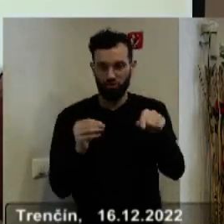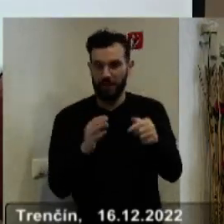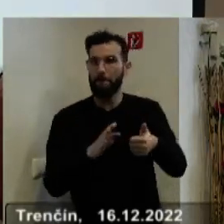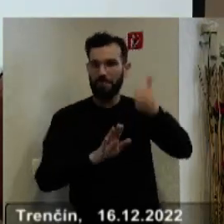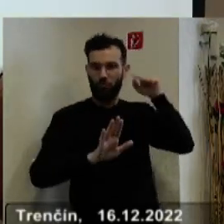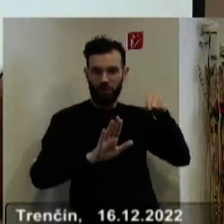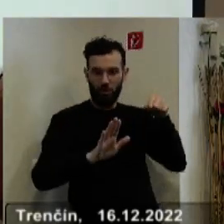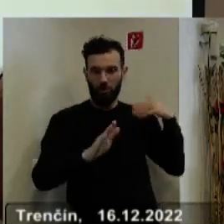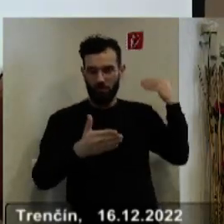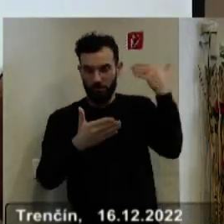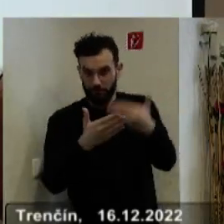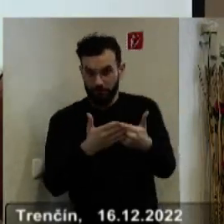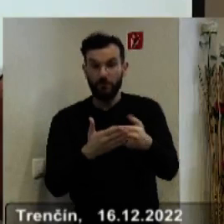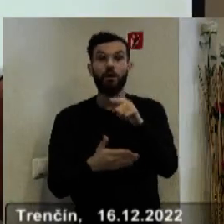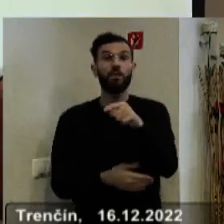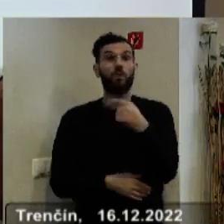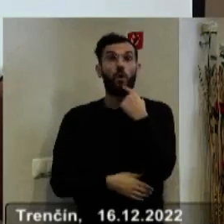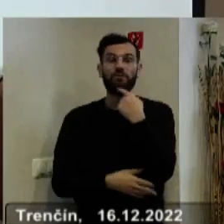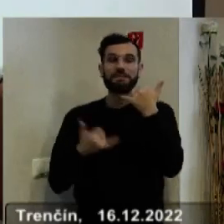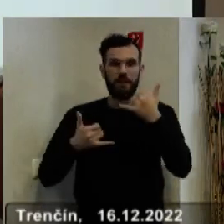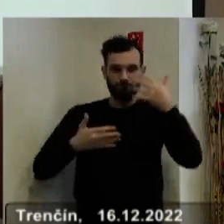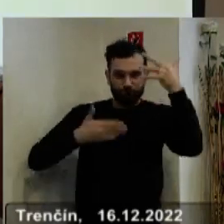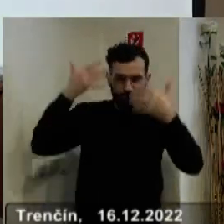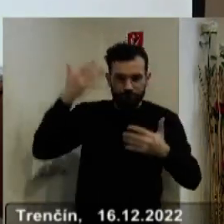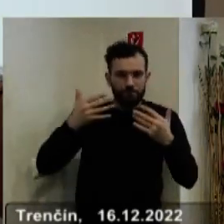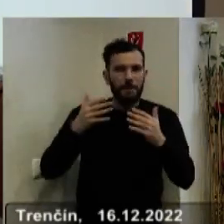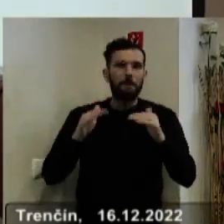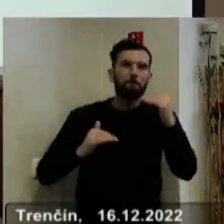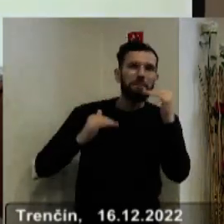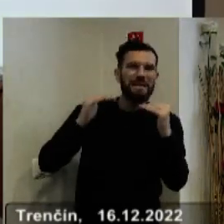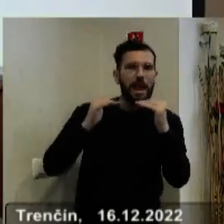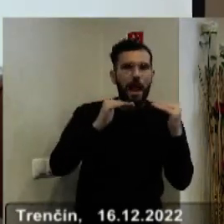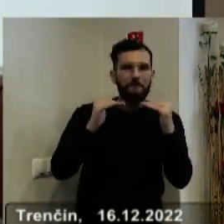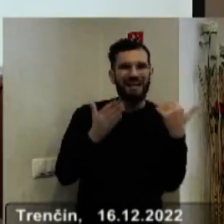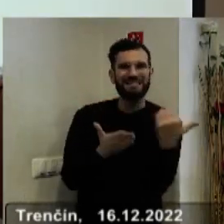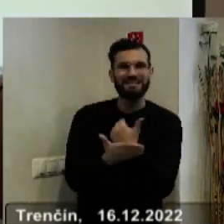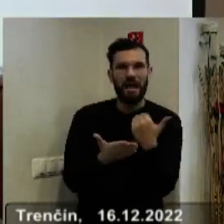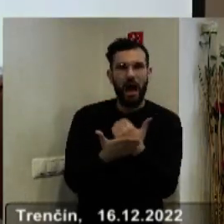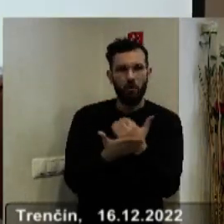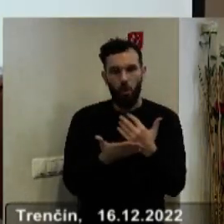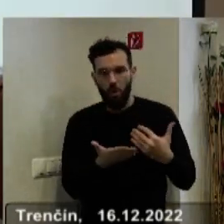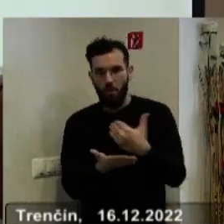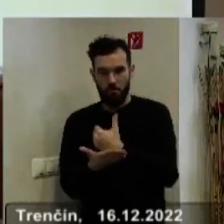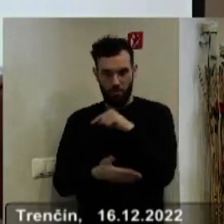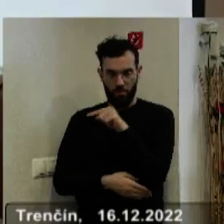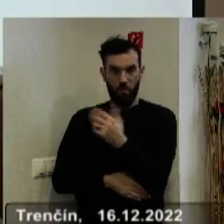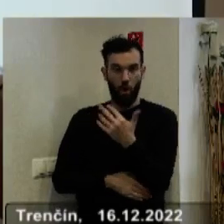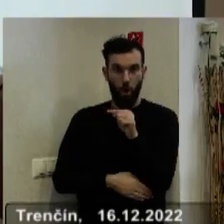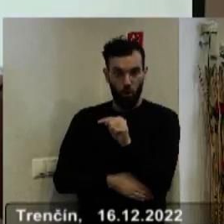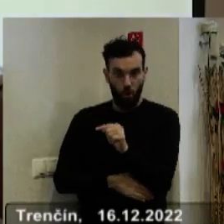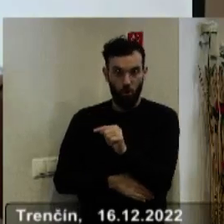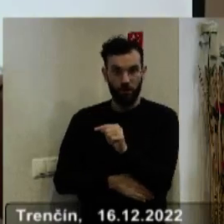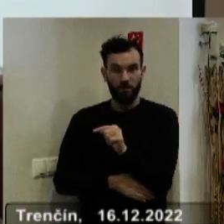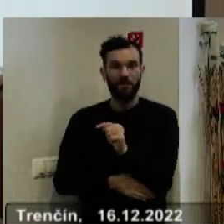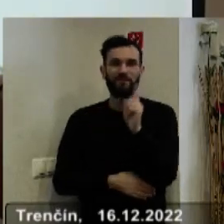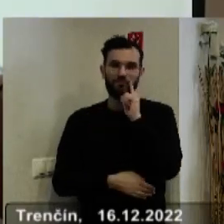Pri výške úhrady sú samozrejme zohľadnené aj priemerné príjmy samotných príjmateľov, nakolko